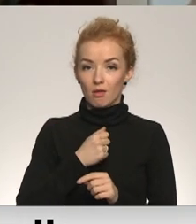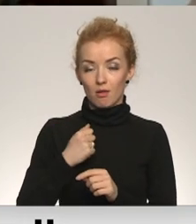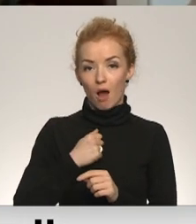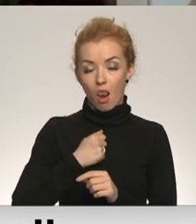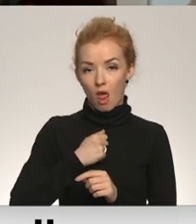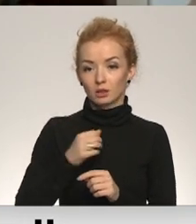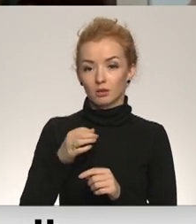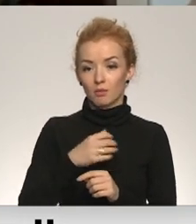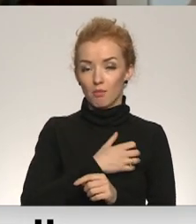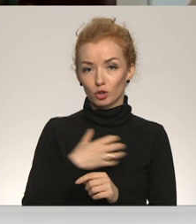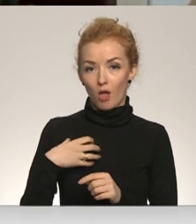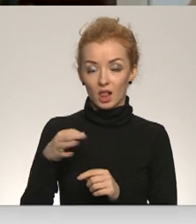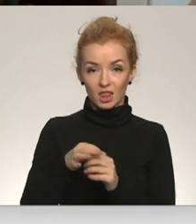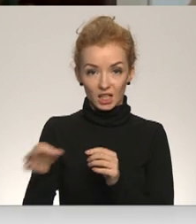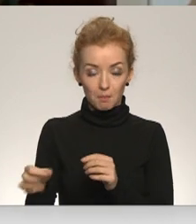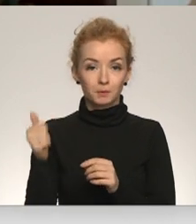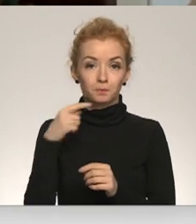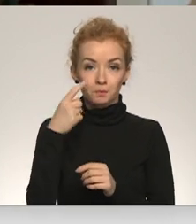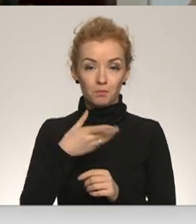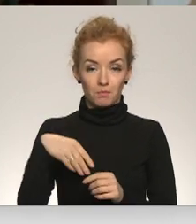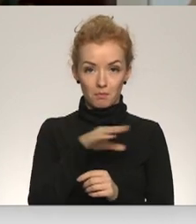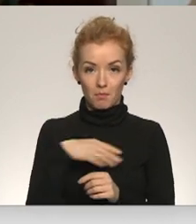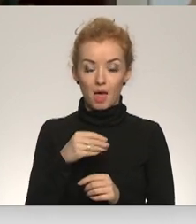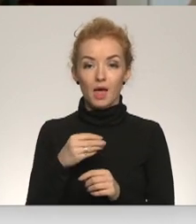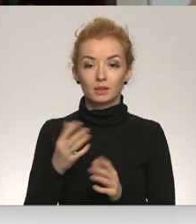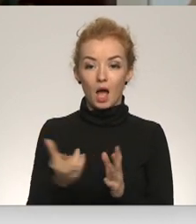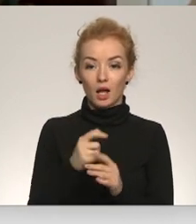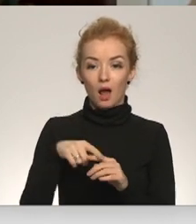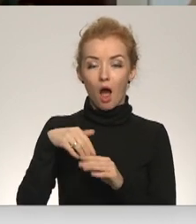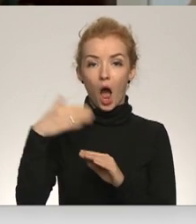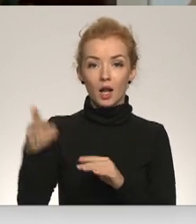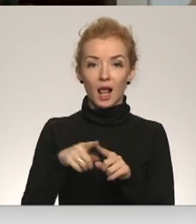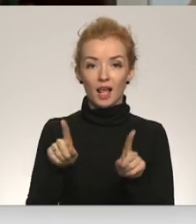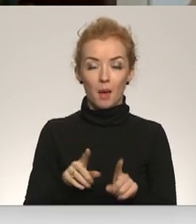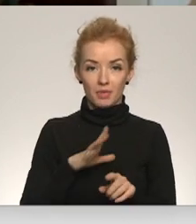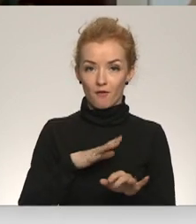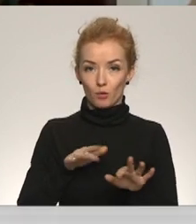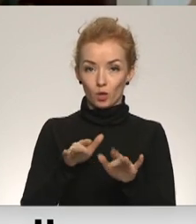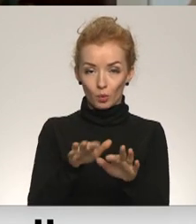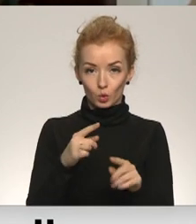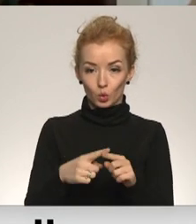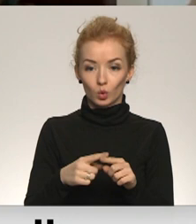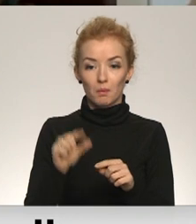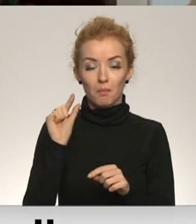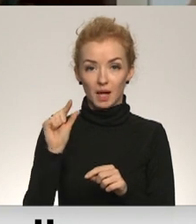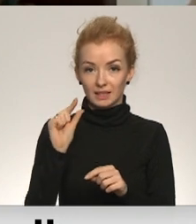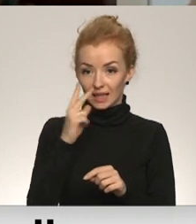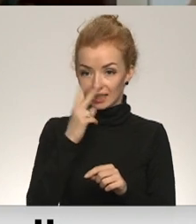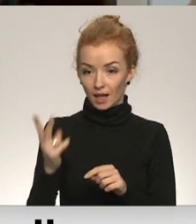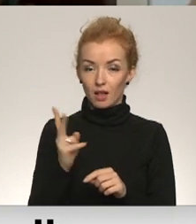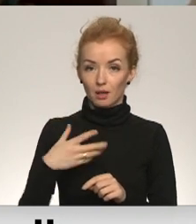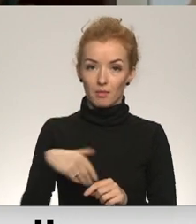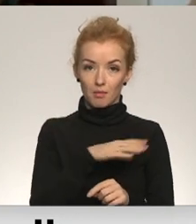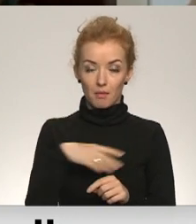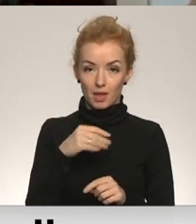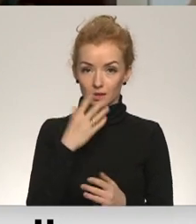Mēs pašvaldība ar arlietam nevaram nodarboties. Nedaudz šeit izskatās, ka mēs